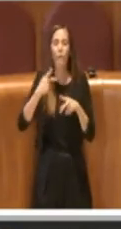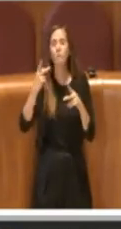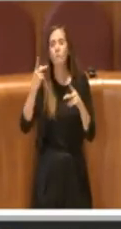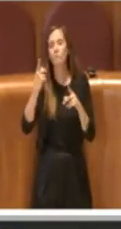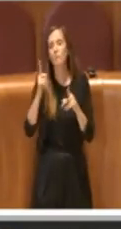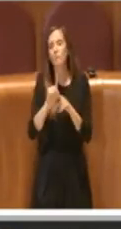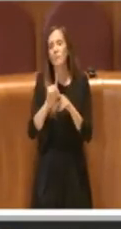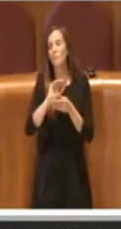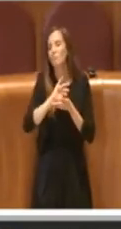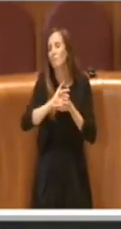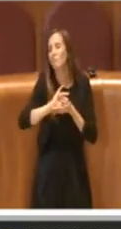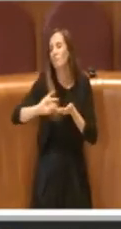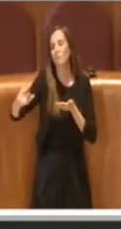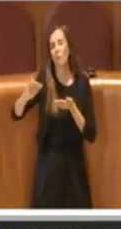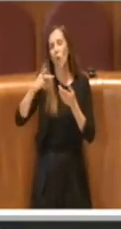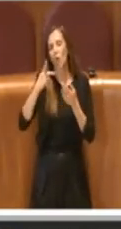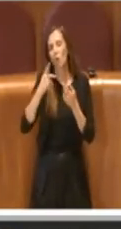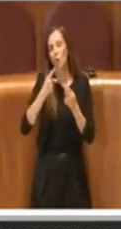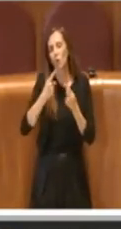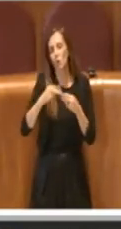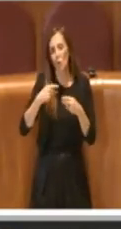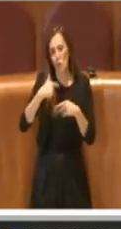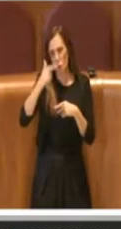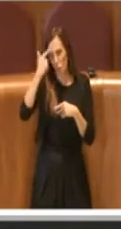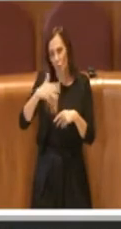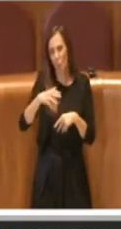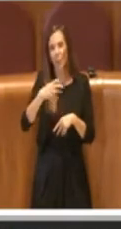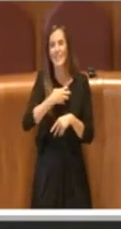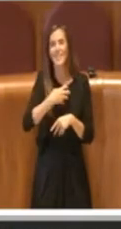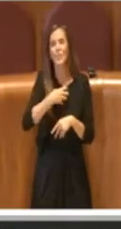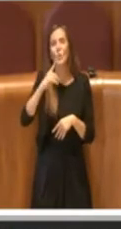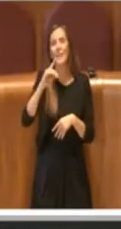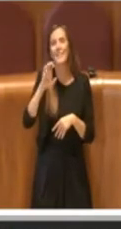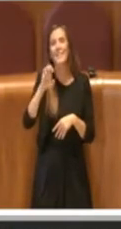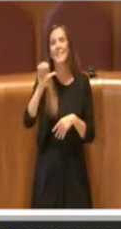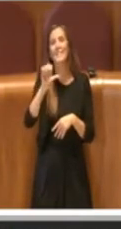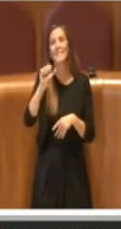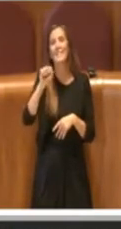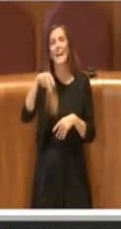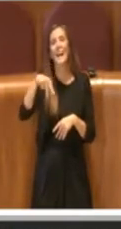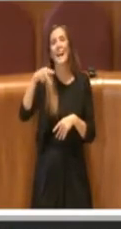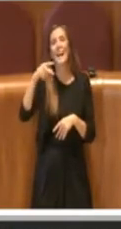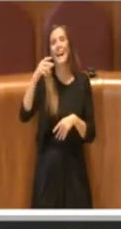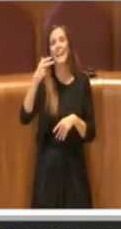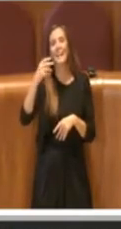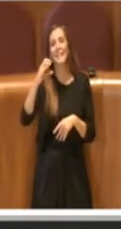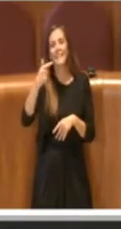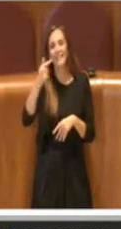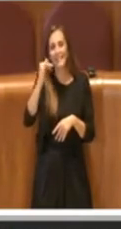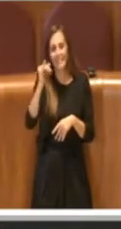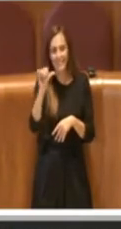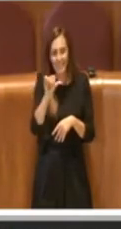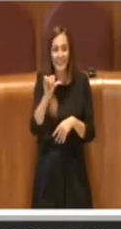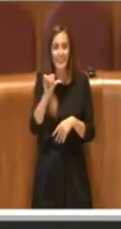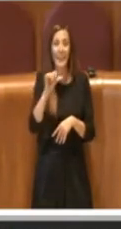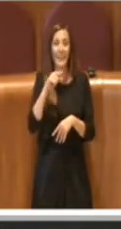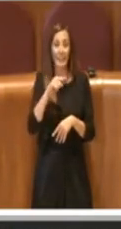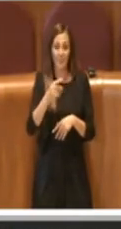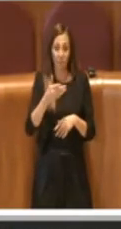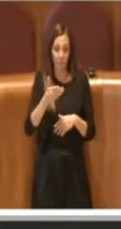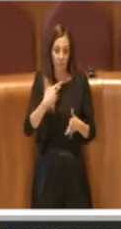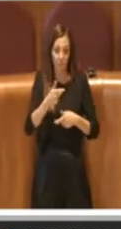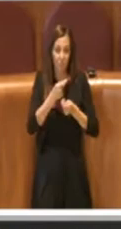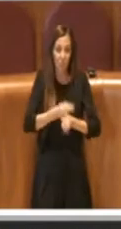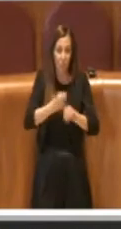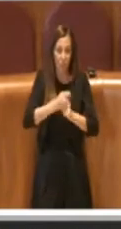So che anche l'assessore De Santis è intervenuto presso il municipio e all'esito